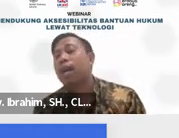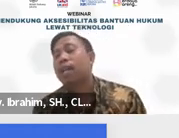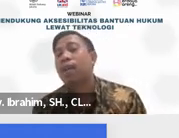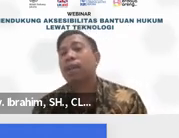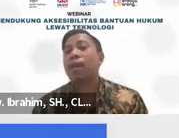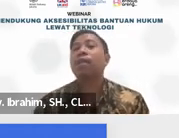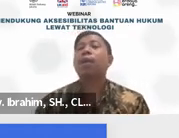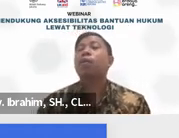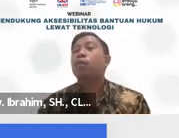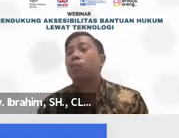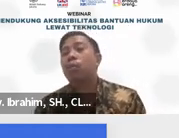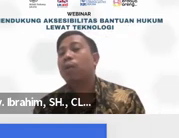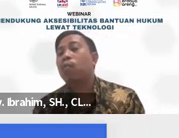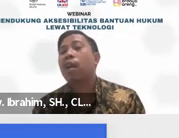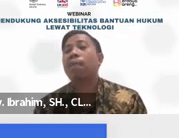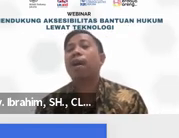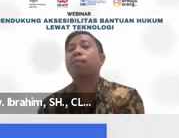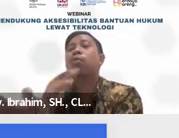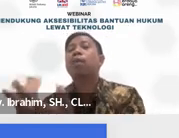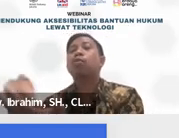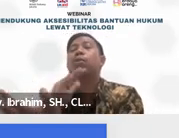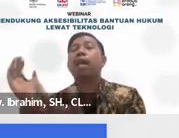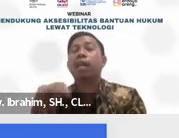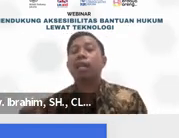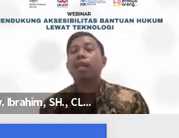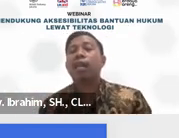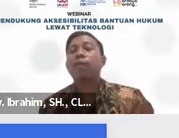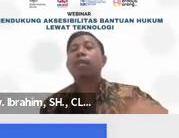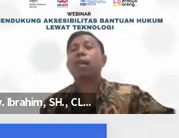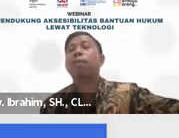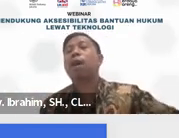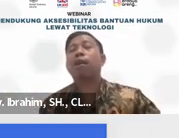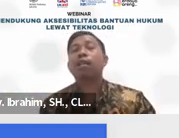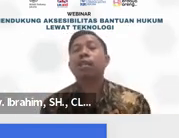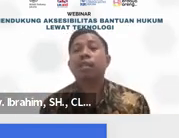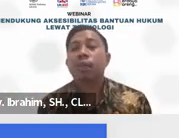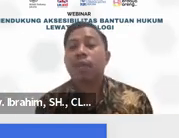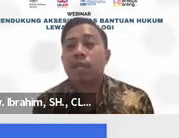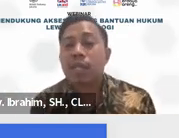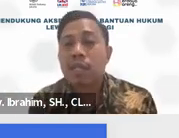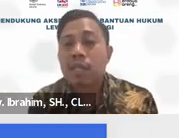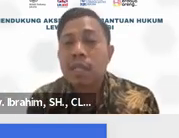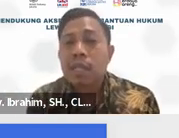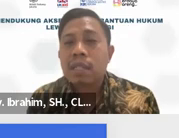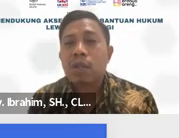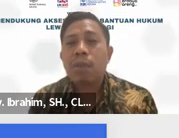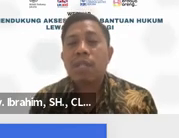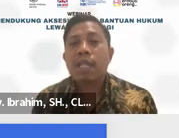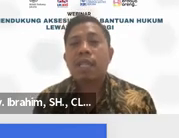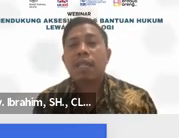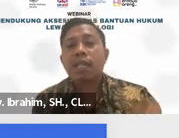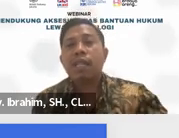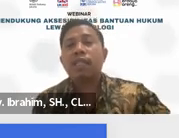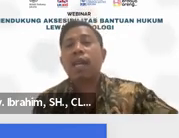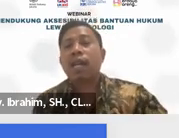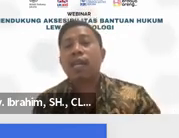berkomentas Kami tidak menunggu membuka lemari, buka buku besar. Kami tinggal membawa ke komen